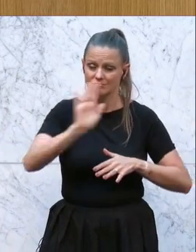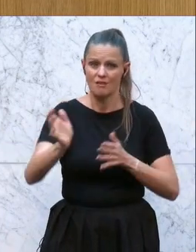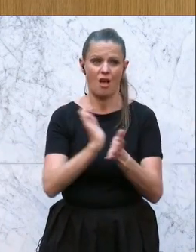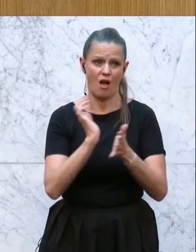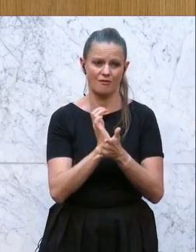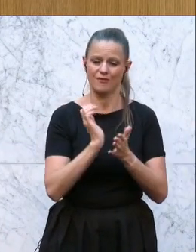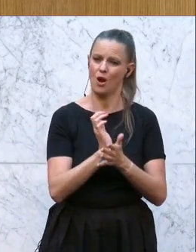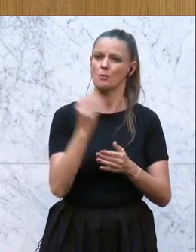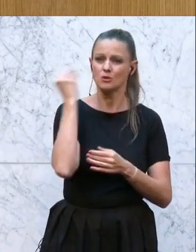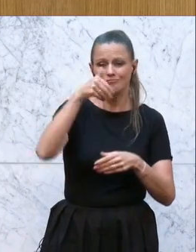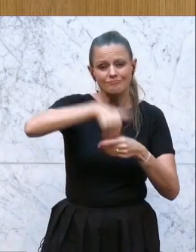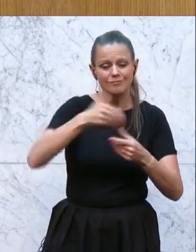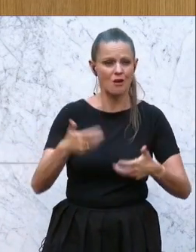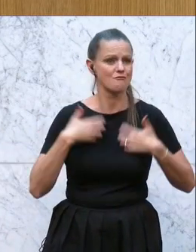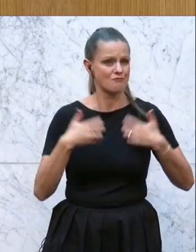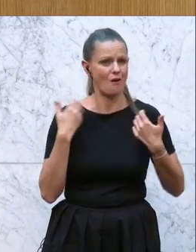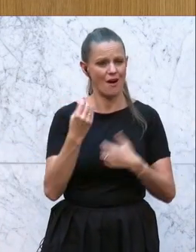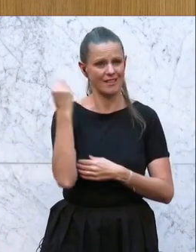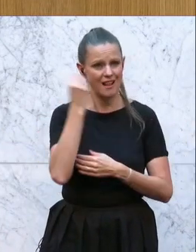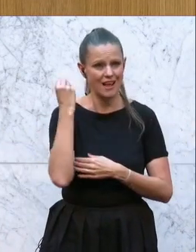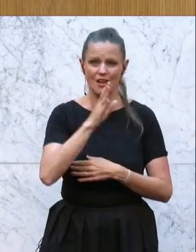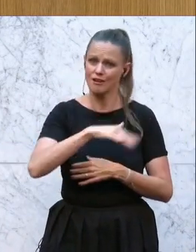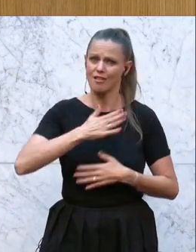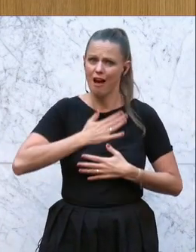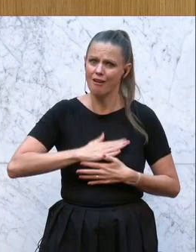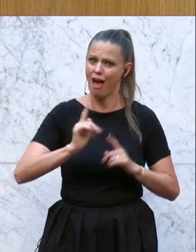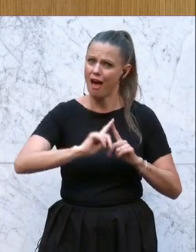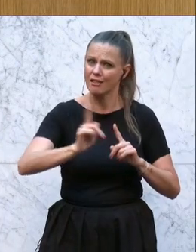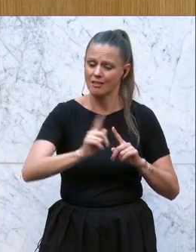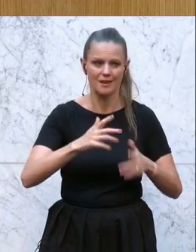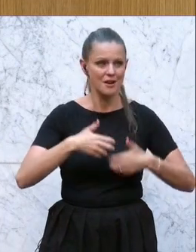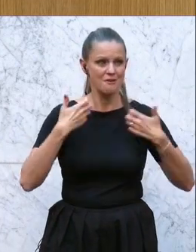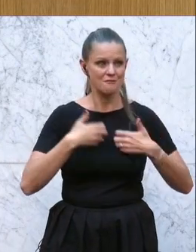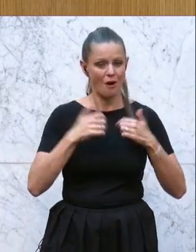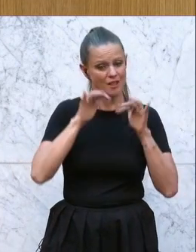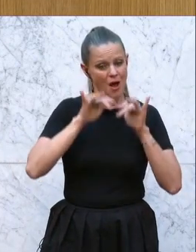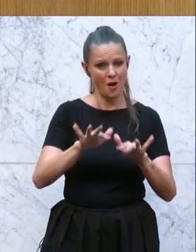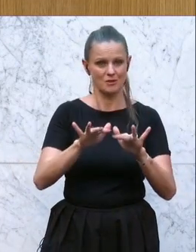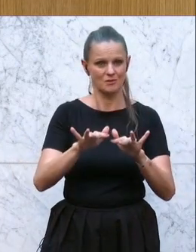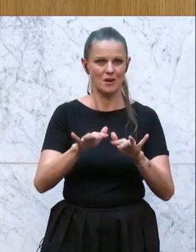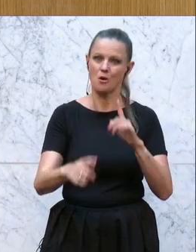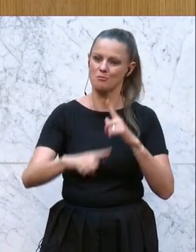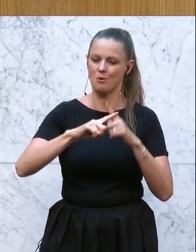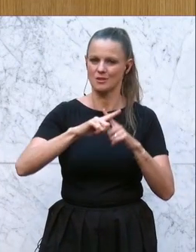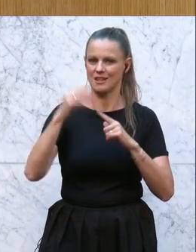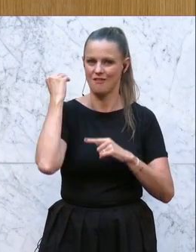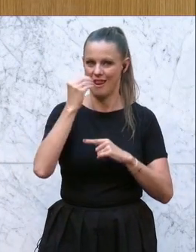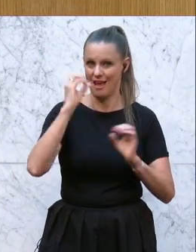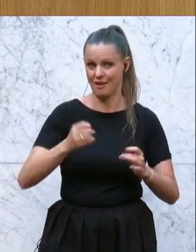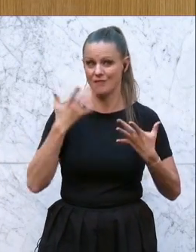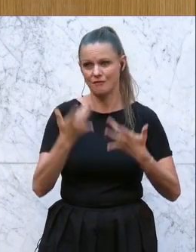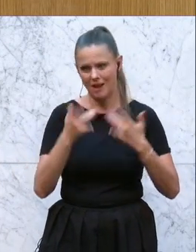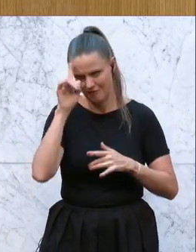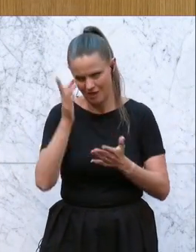Schule, die Freude am Lernen vermittelt und die die Kinder gerne besuchen. Denn Freude wirkt sich positiv auf den Lerneffekt aus. Das sollten Sie vielleicht auch wissen.